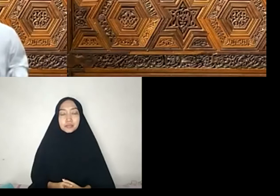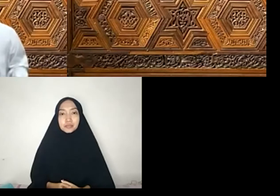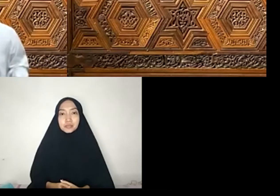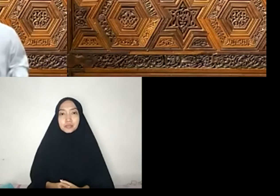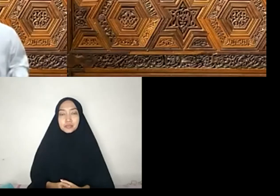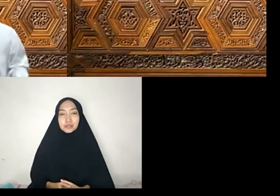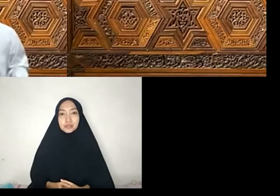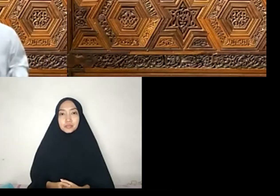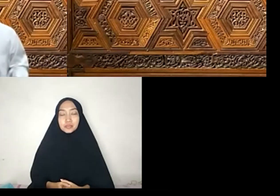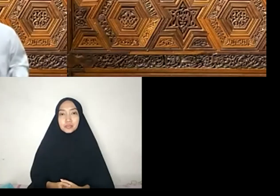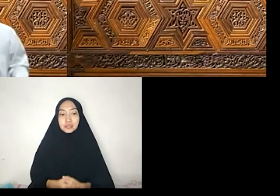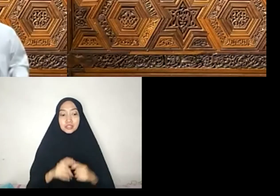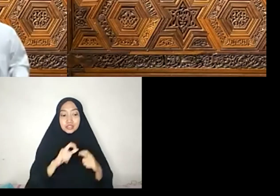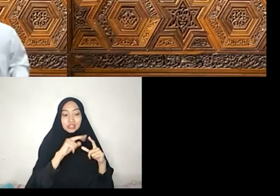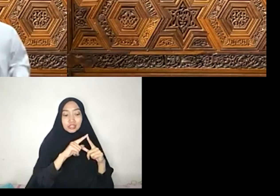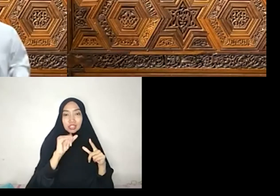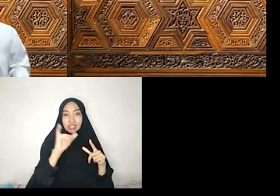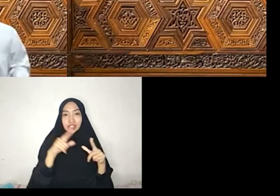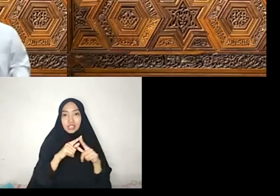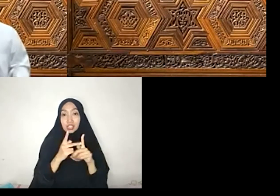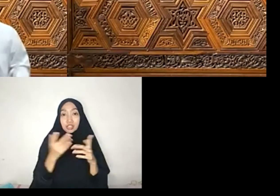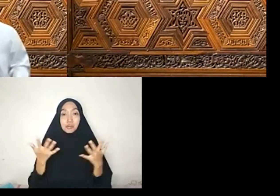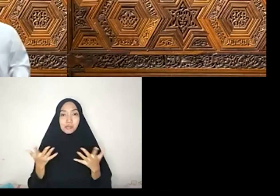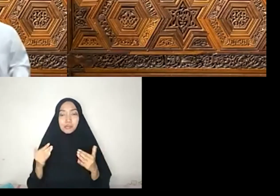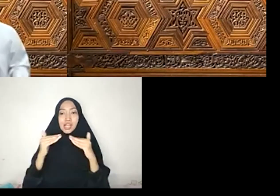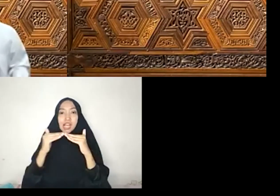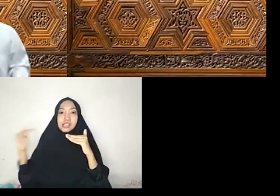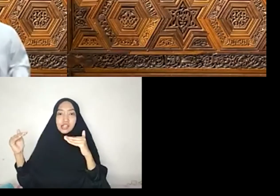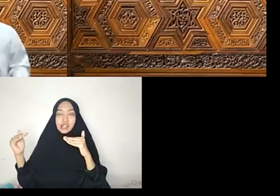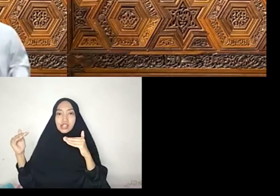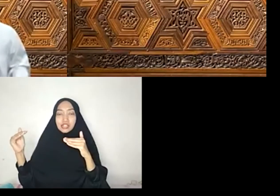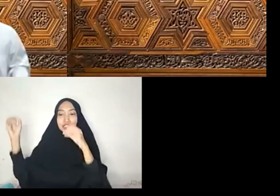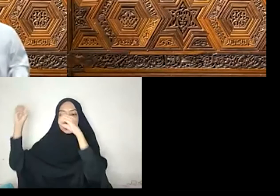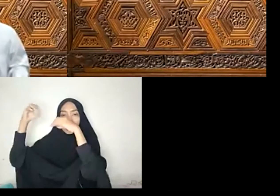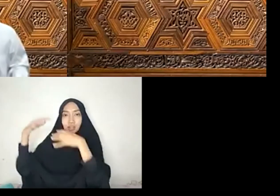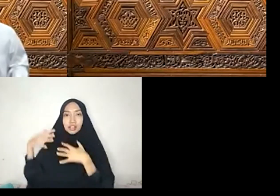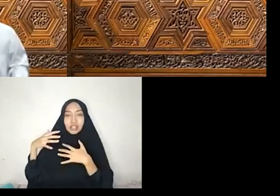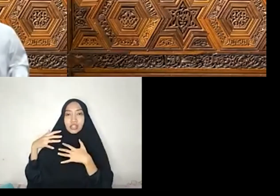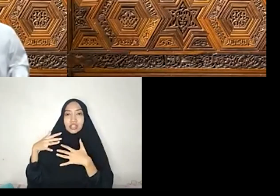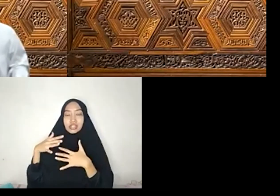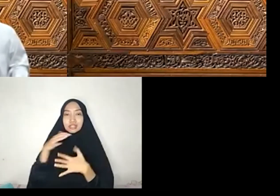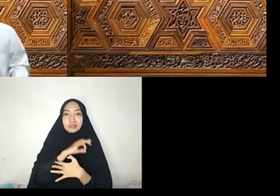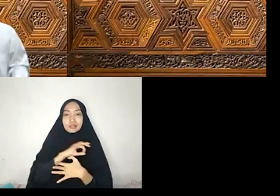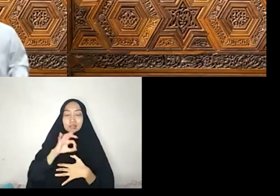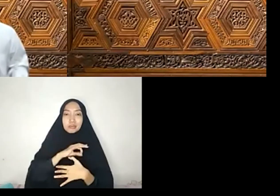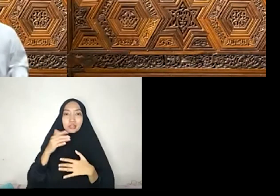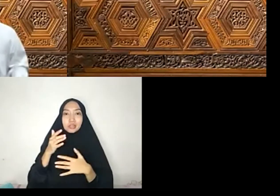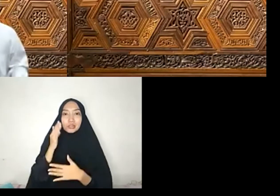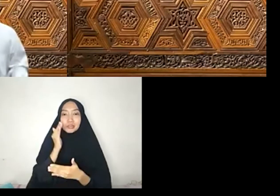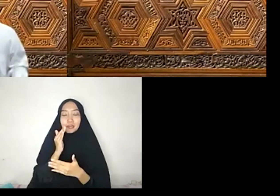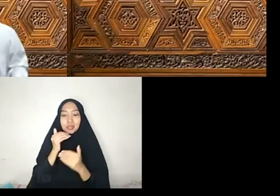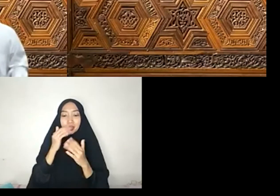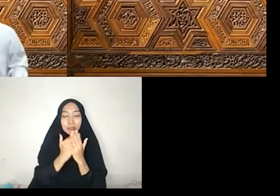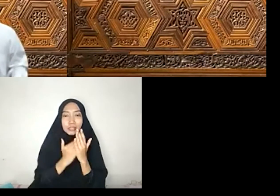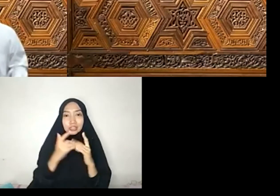adalah keadilan itu sendiri Kerahmatan, kemaslahatan, dan kebijaksanaan Setiap